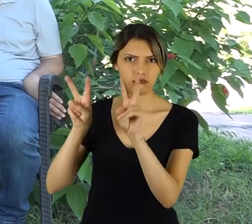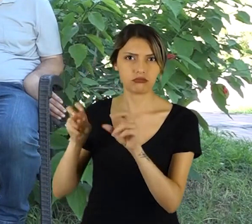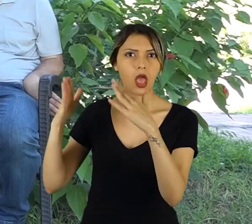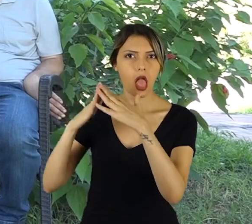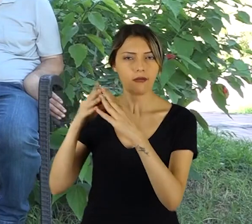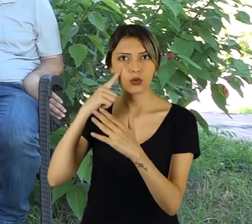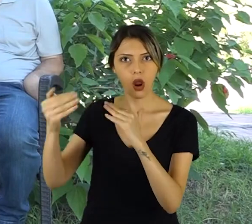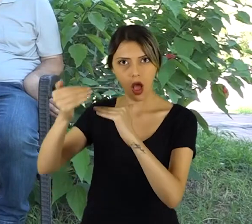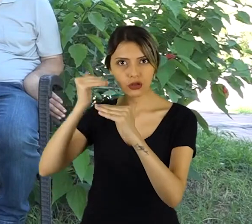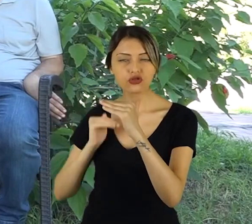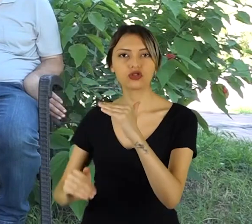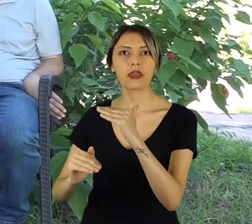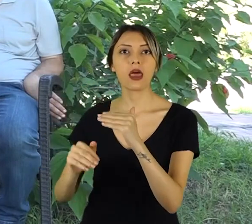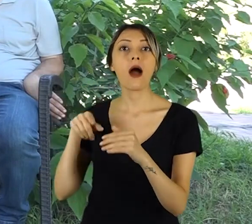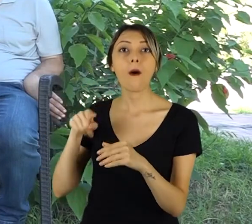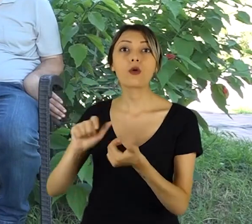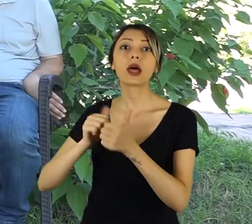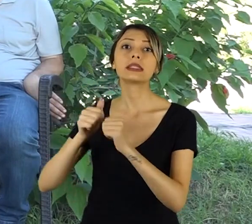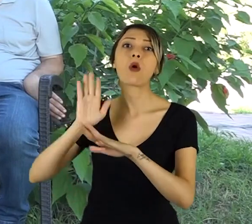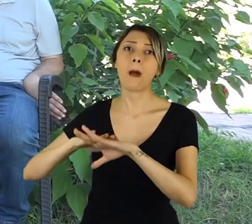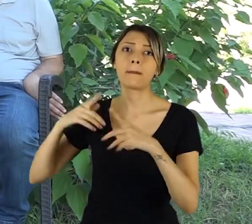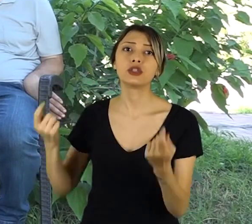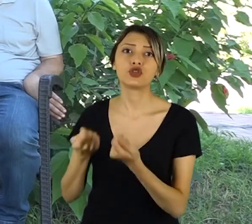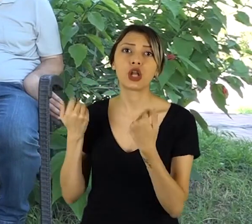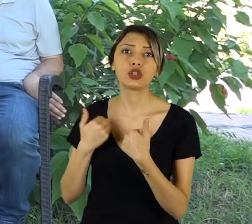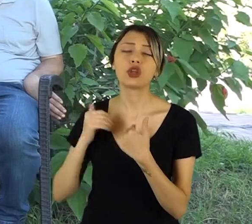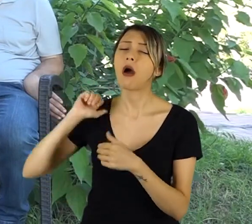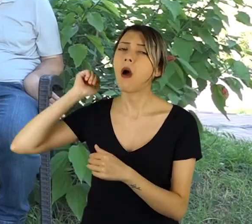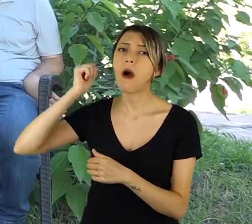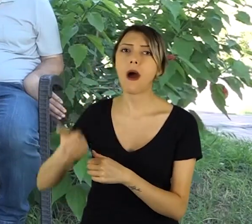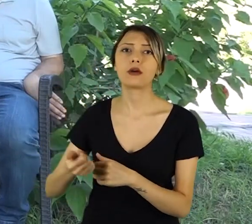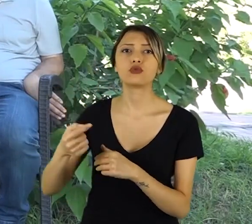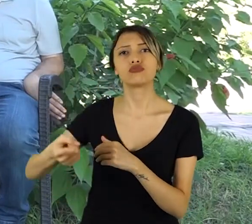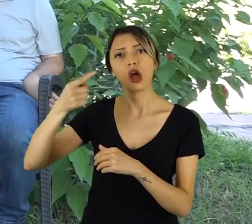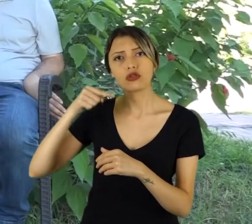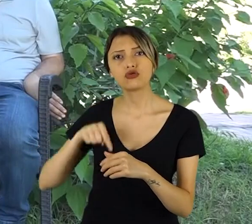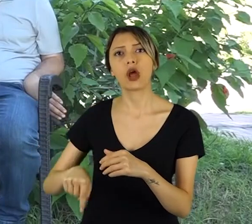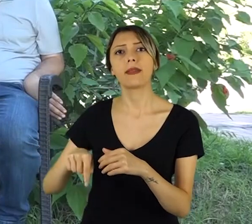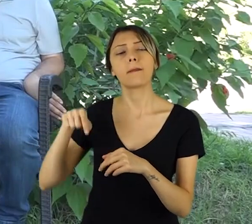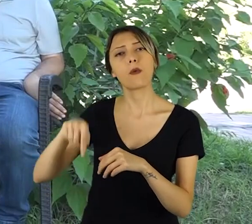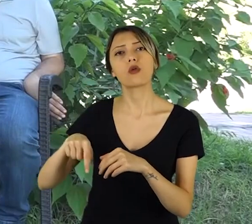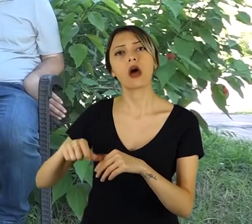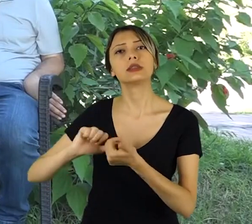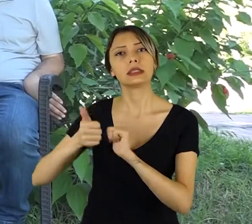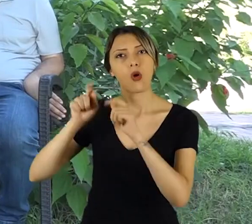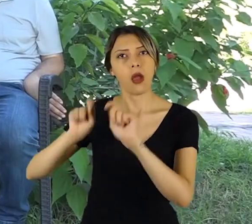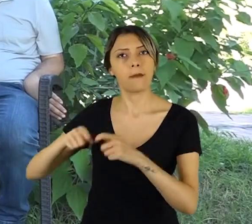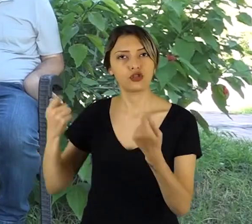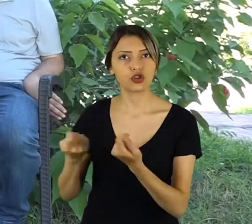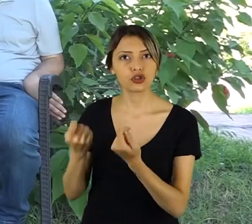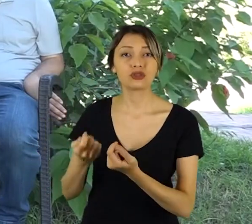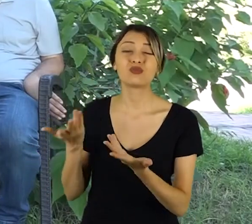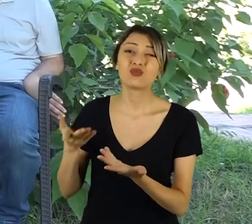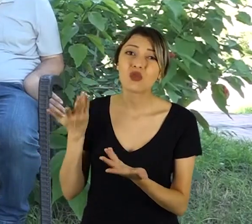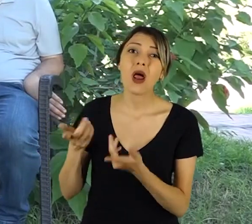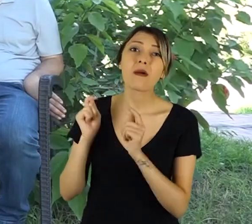Orada spor yapmaya çalıştım. Her gün aşağıya indim. Sonra orayı